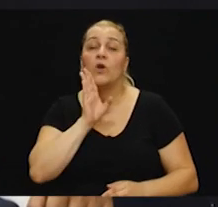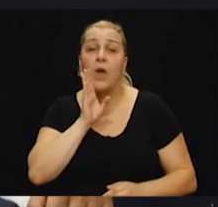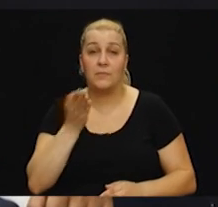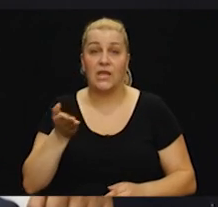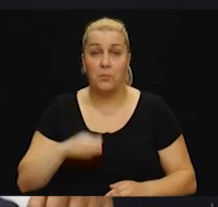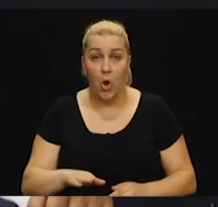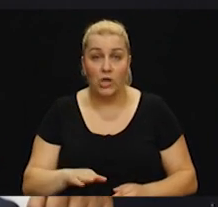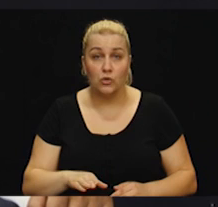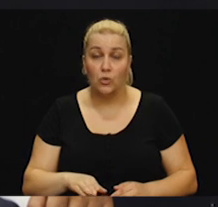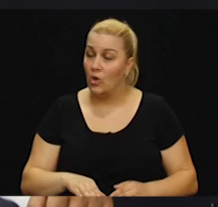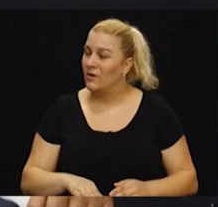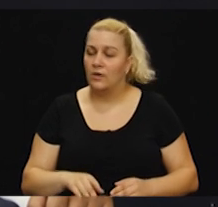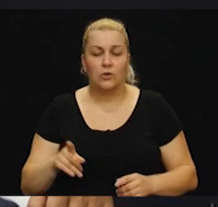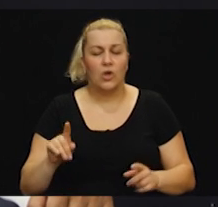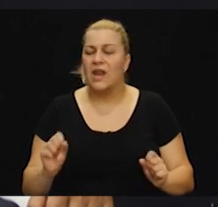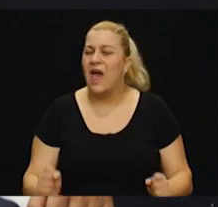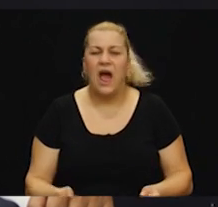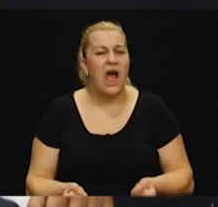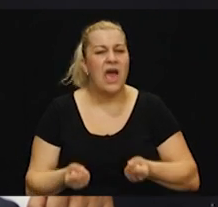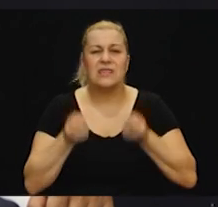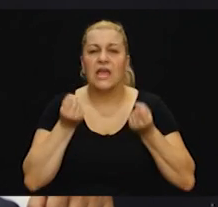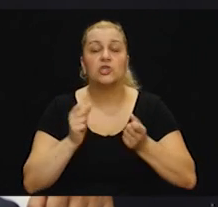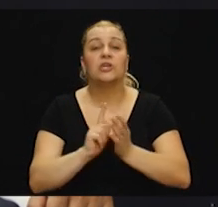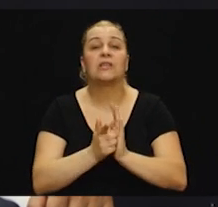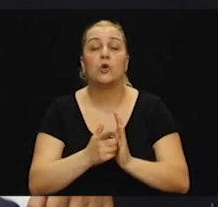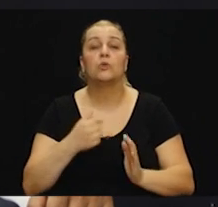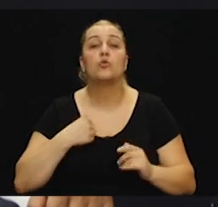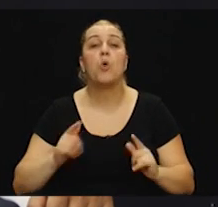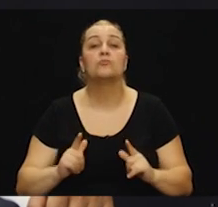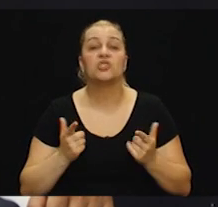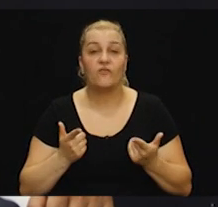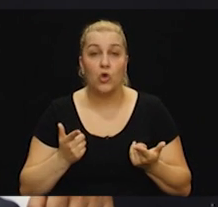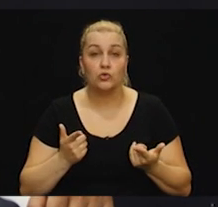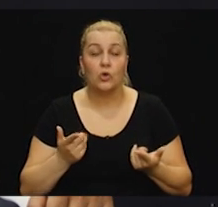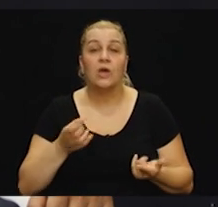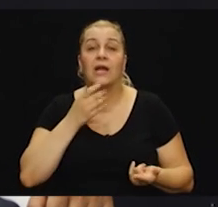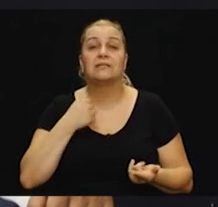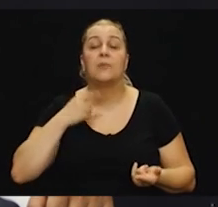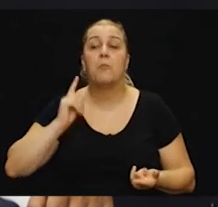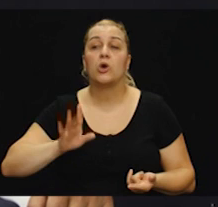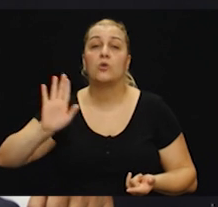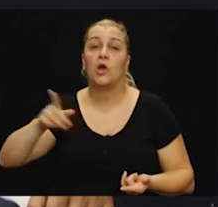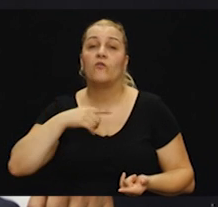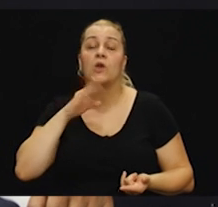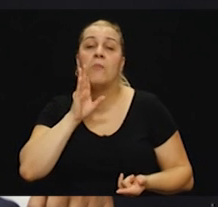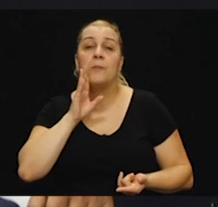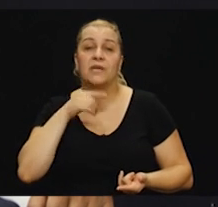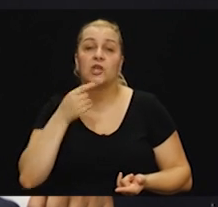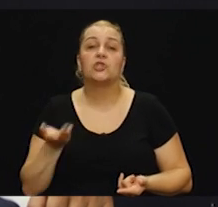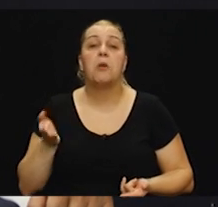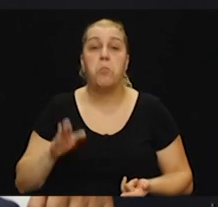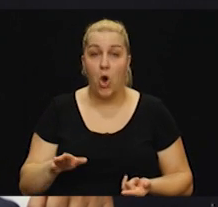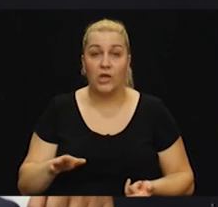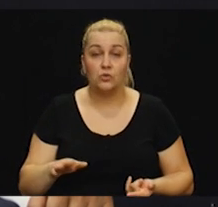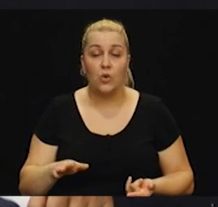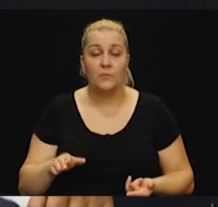i to je najtežiji definitivno trenutak u mojom životu, kad sam umoran materi reći da je poginija. To je nešto